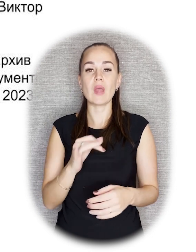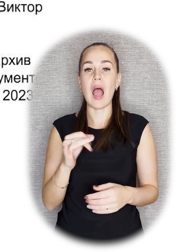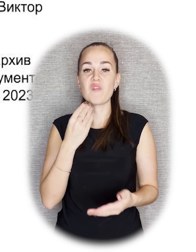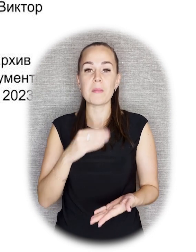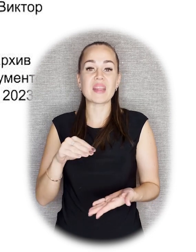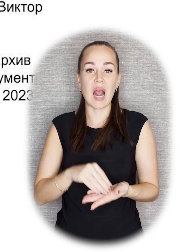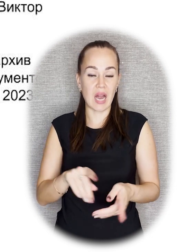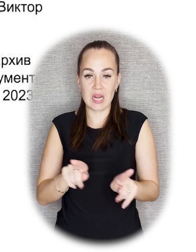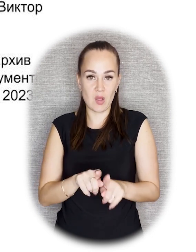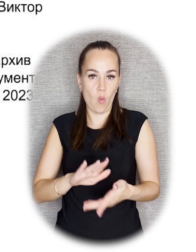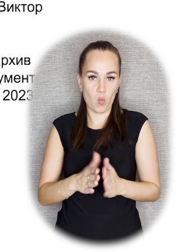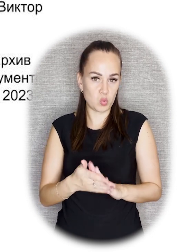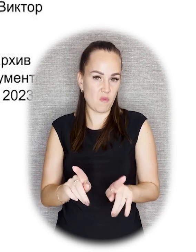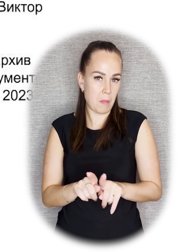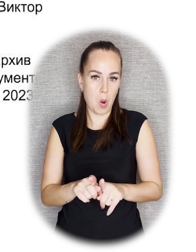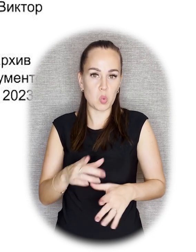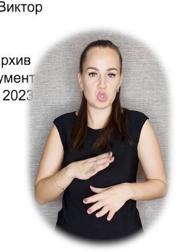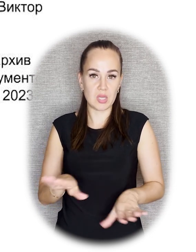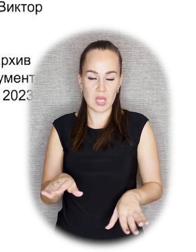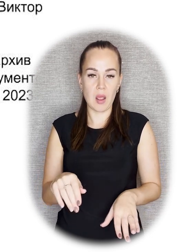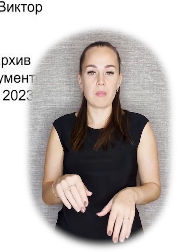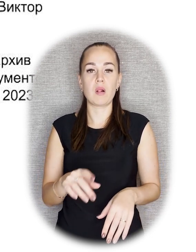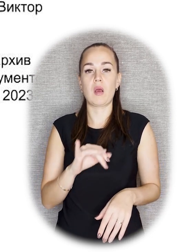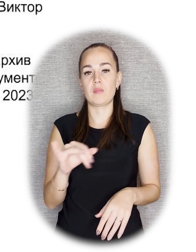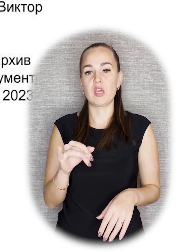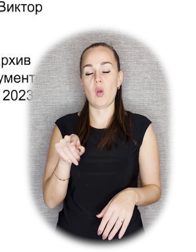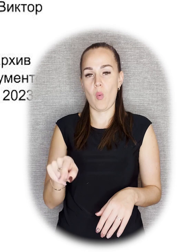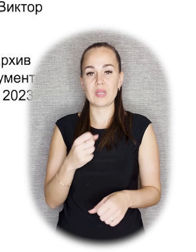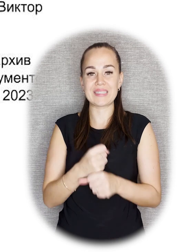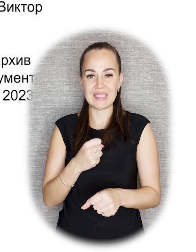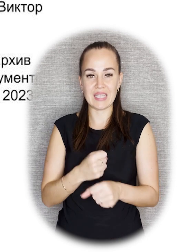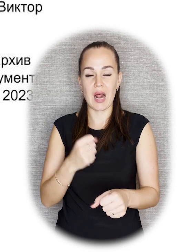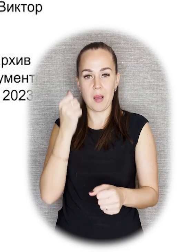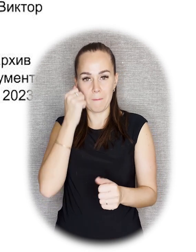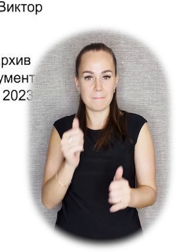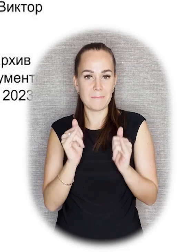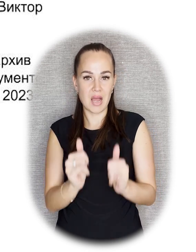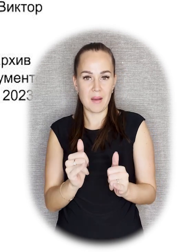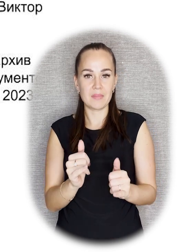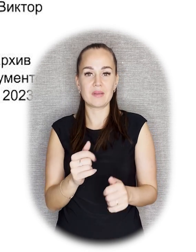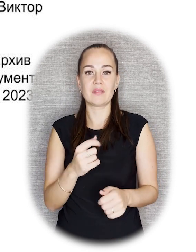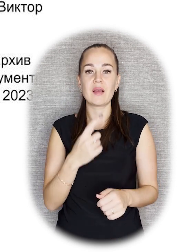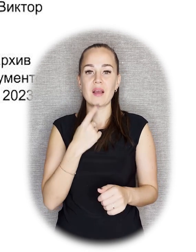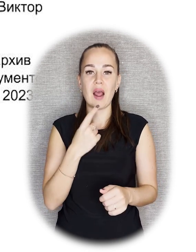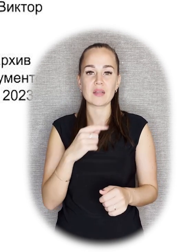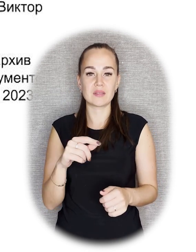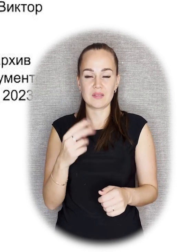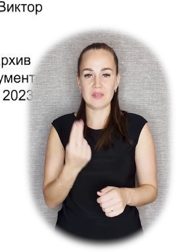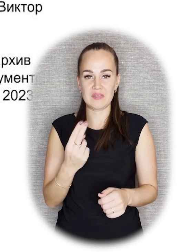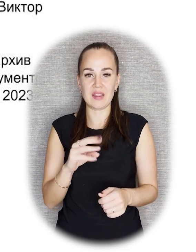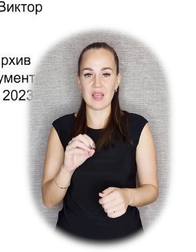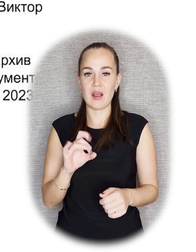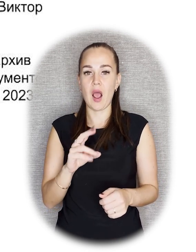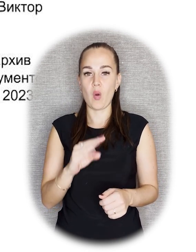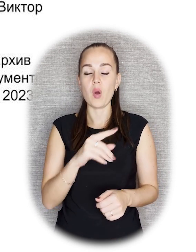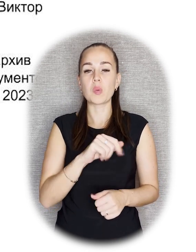такого условия не было, либо Шерфот им пренебрег, и сделал памятник цвета красной терракоты, как он сам написал в